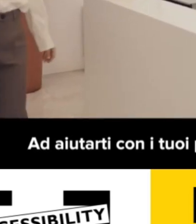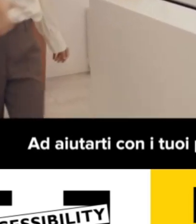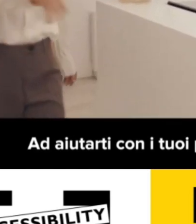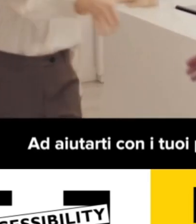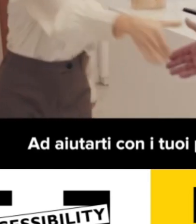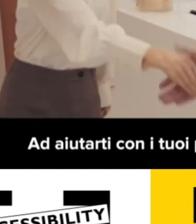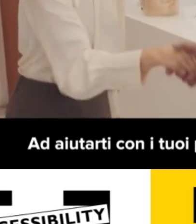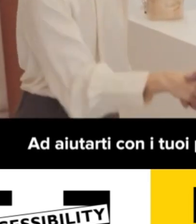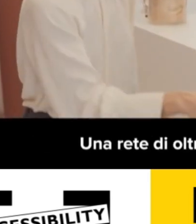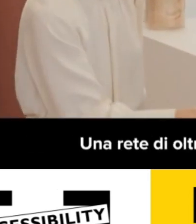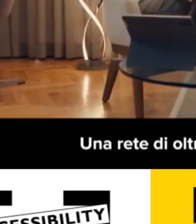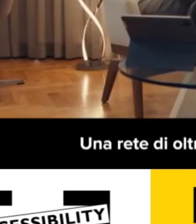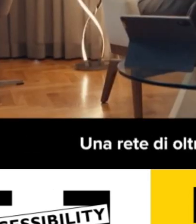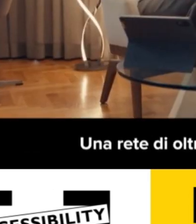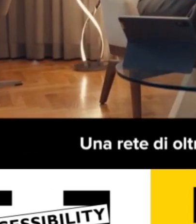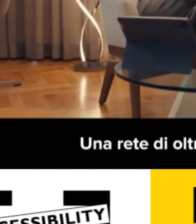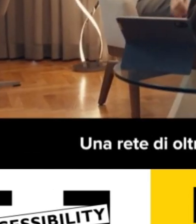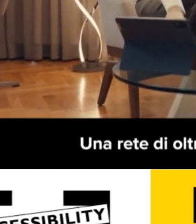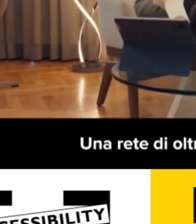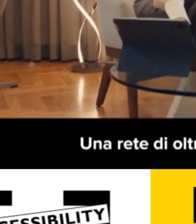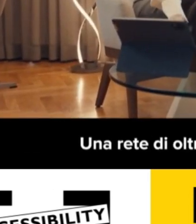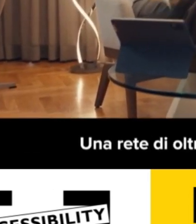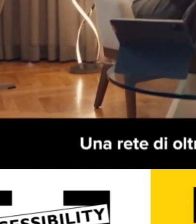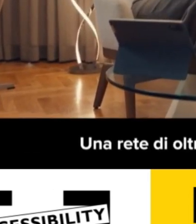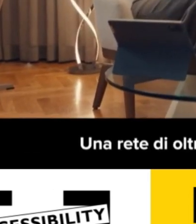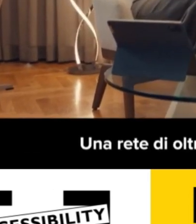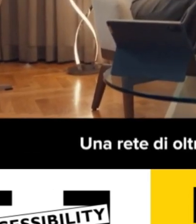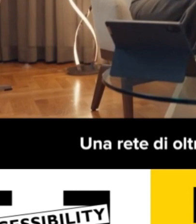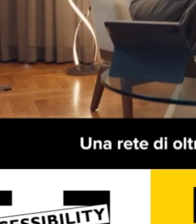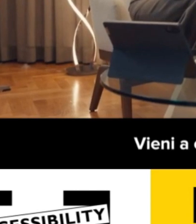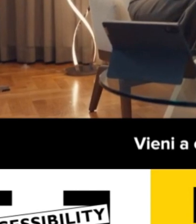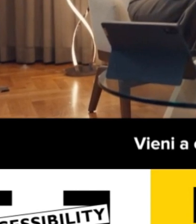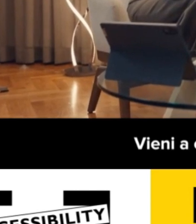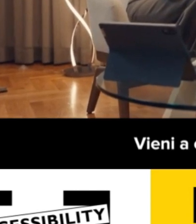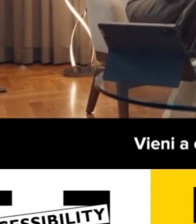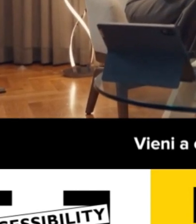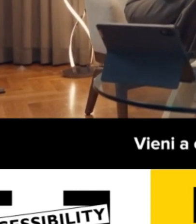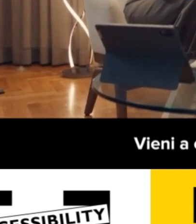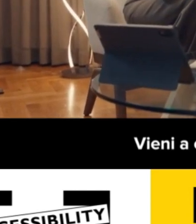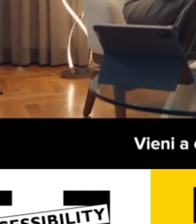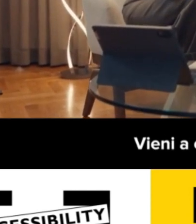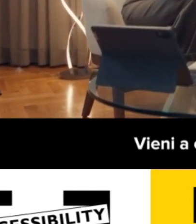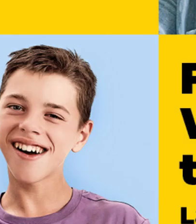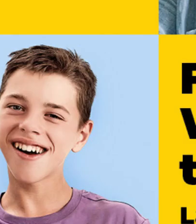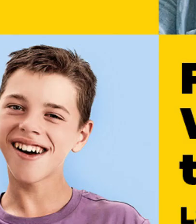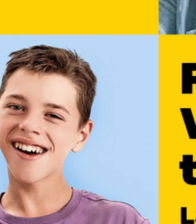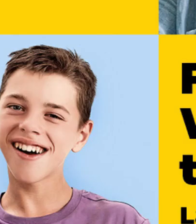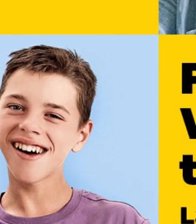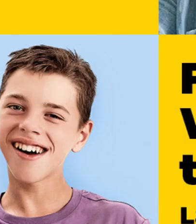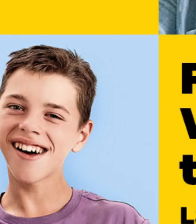ci sono i consulenti Fineco una rete di oltre 2.900 professionisti in tutta Italia vieni a conoscerli nei Fineco Center